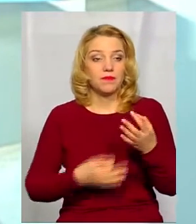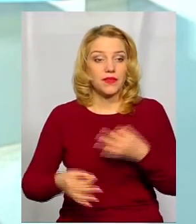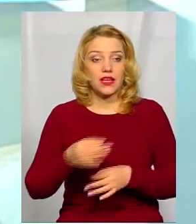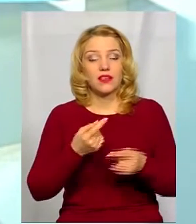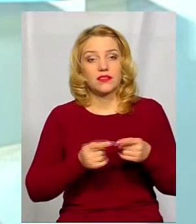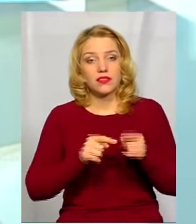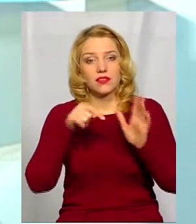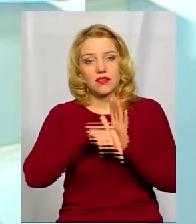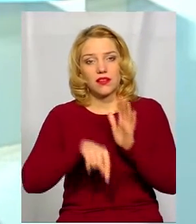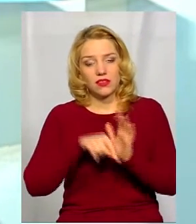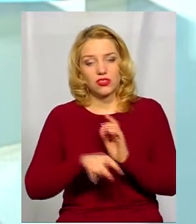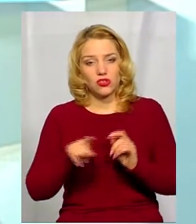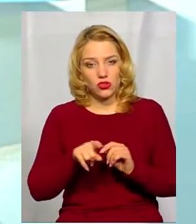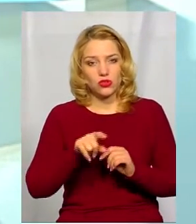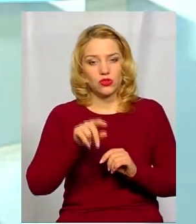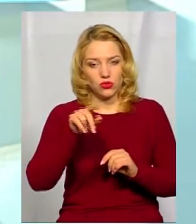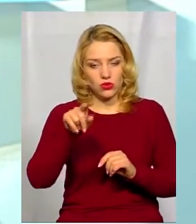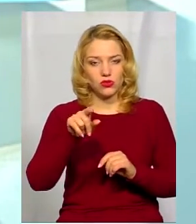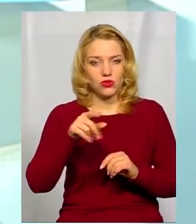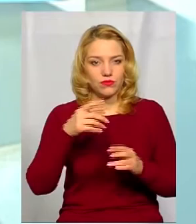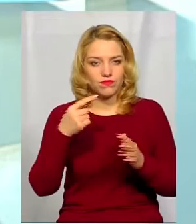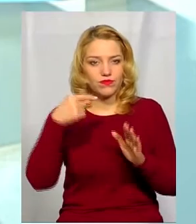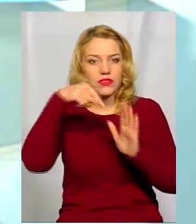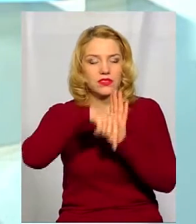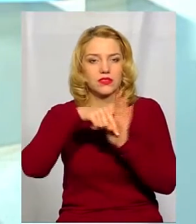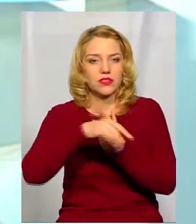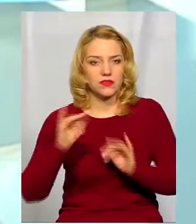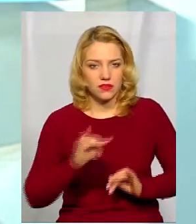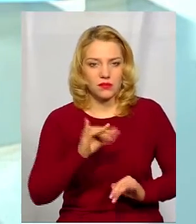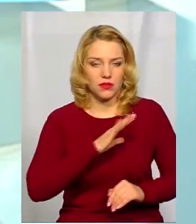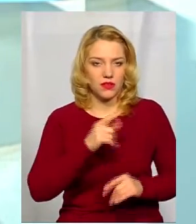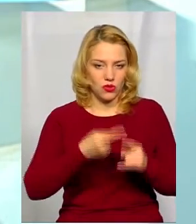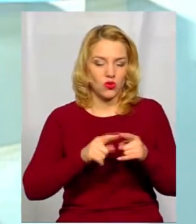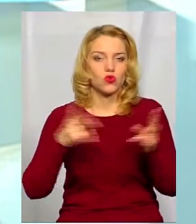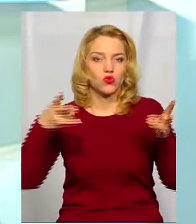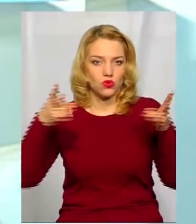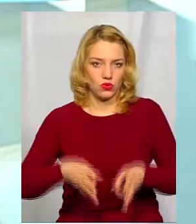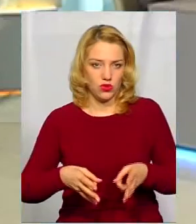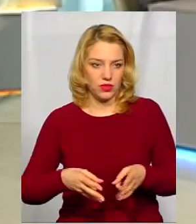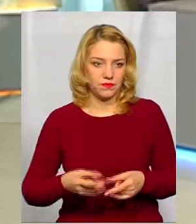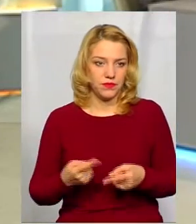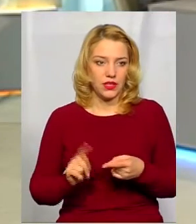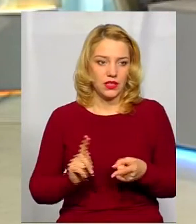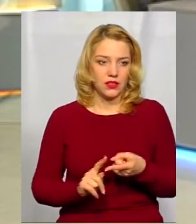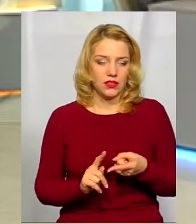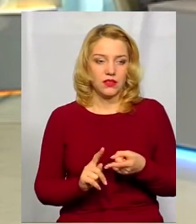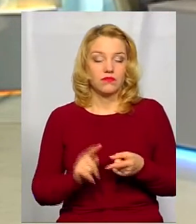це означає, що він їх зачепив, і це, значить, те, що потрібно. Ну, напевно,